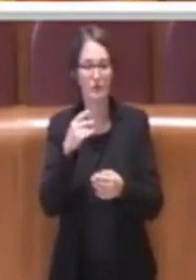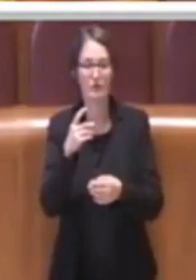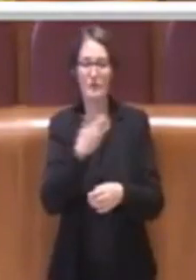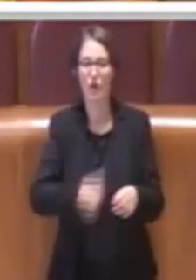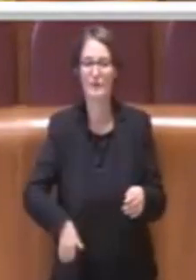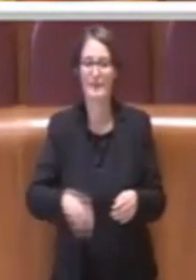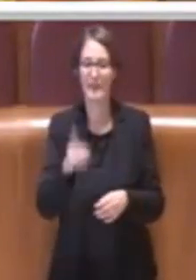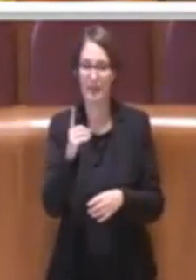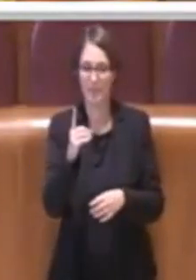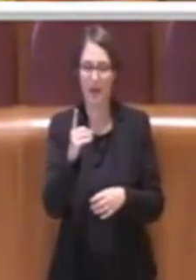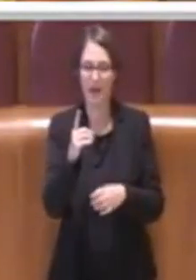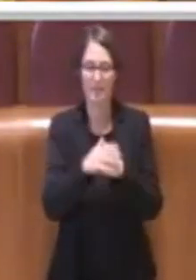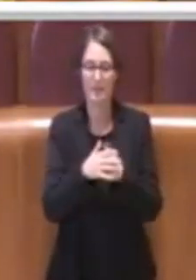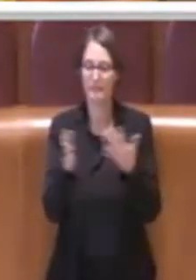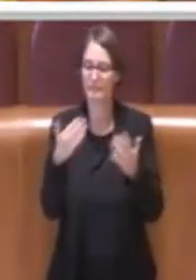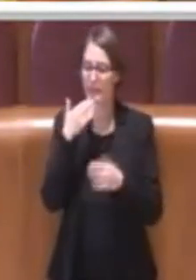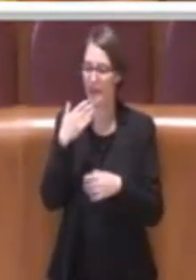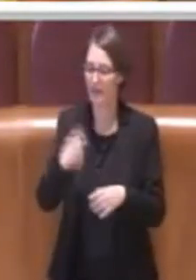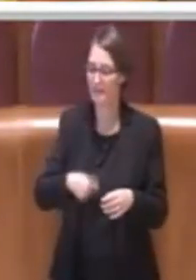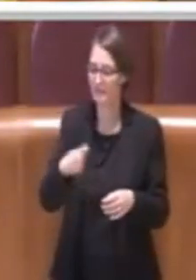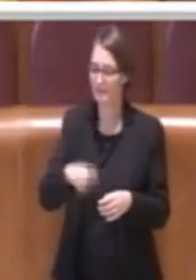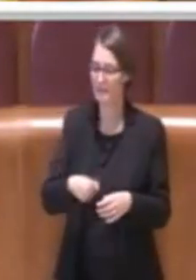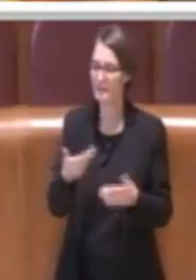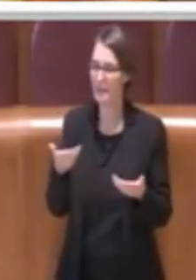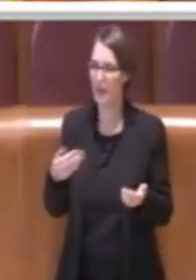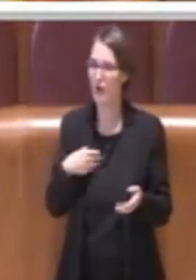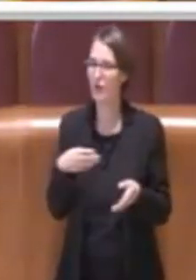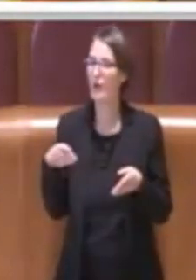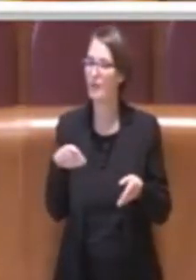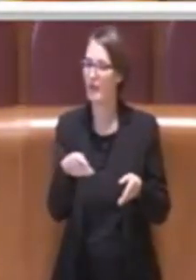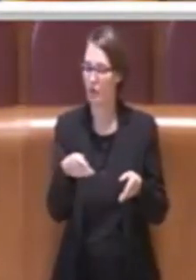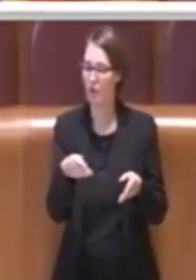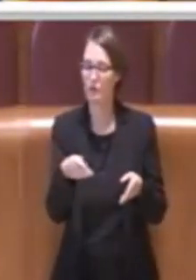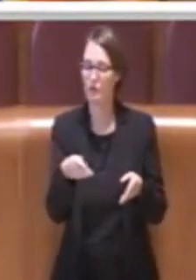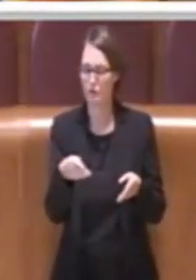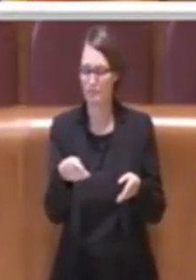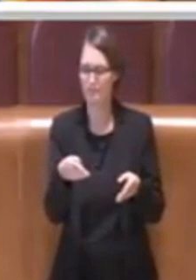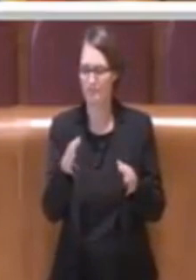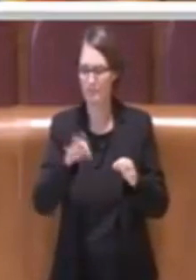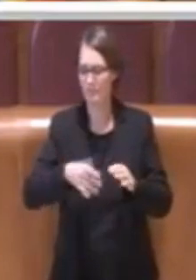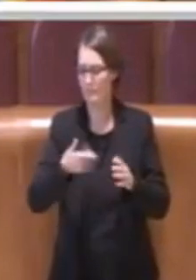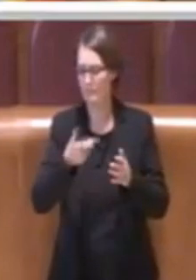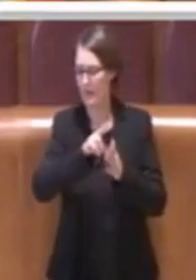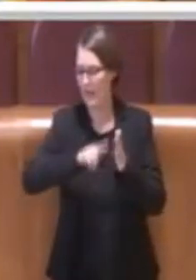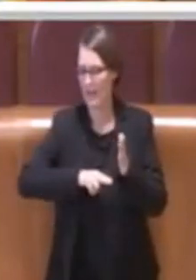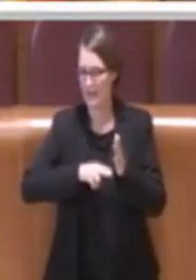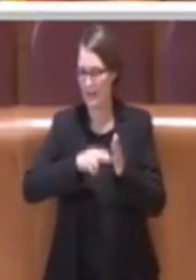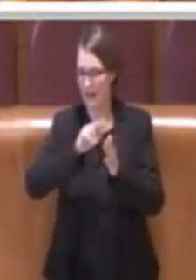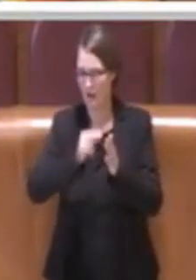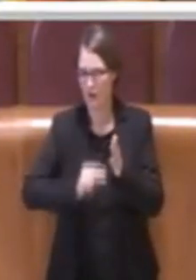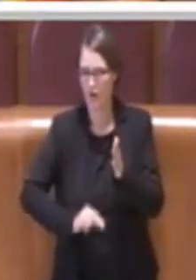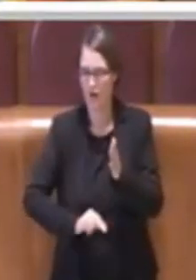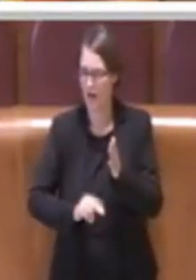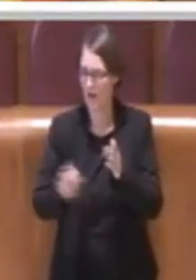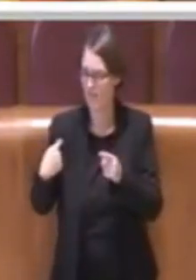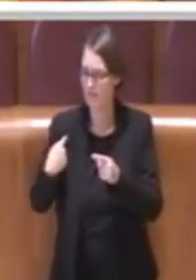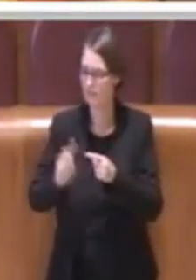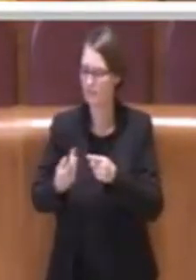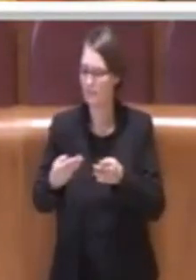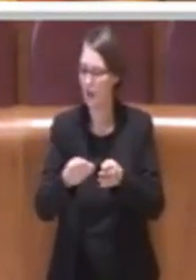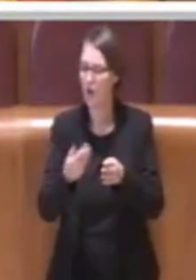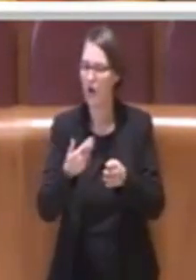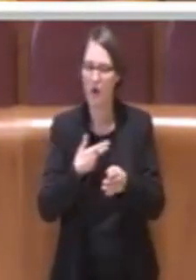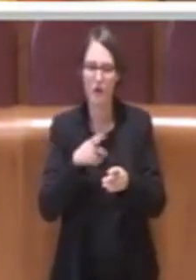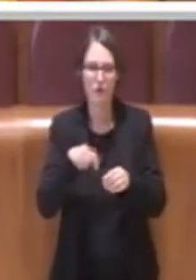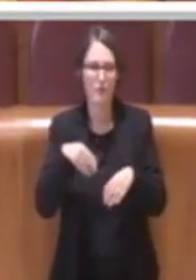Grazie Presidente. Allora, in questo percorso che abbiamo effettuato sulla stesura di questo regolamento, ho visto anche la partecipazione del Consigliere